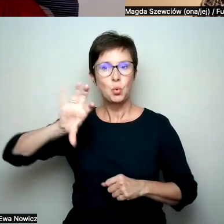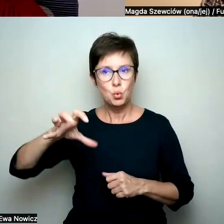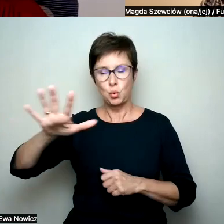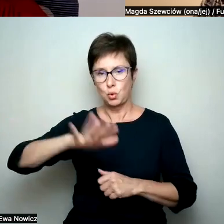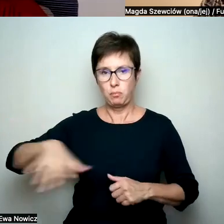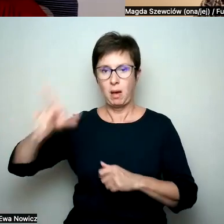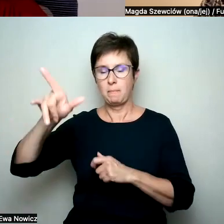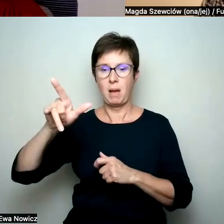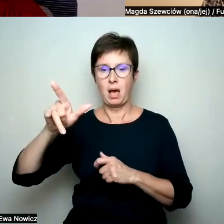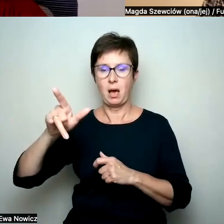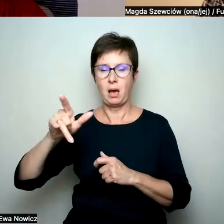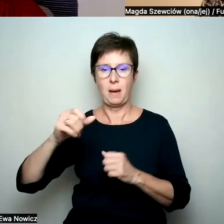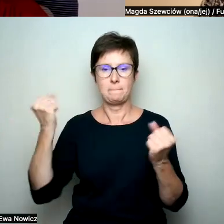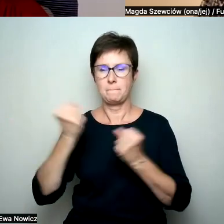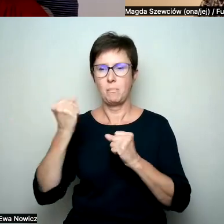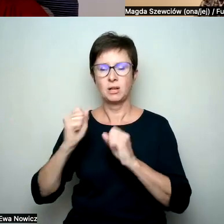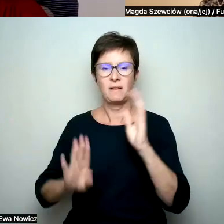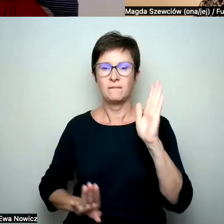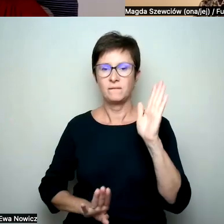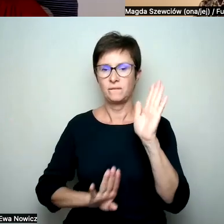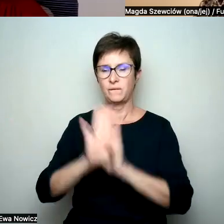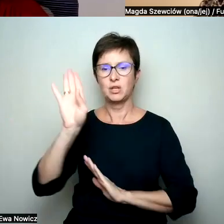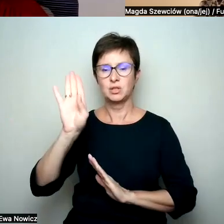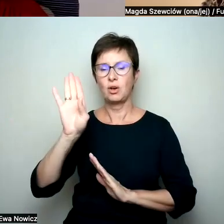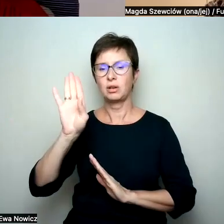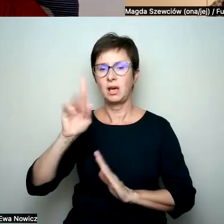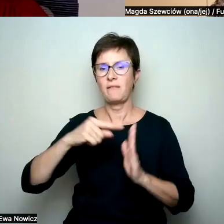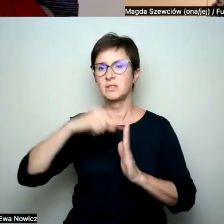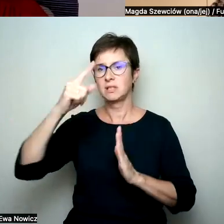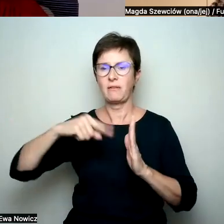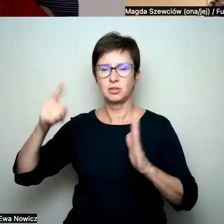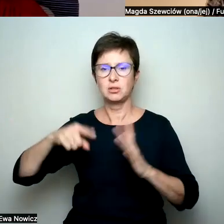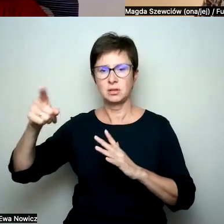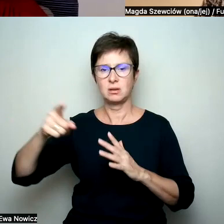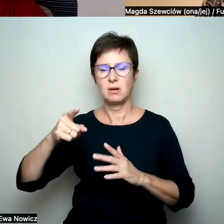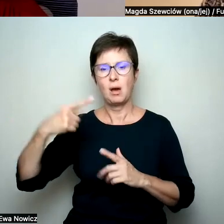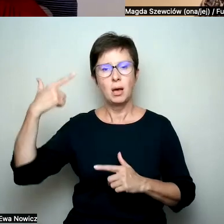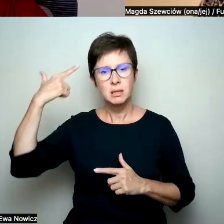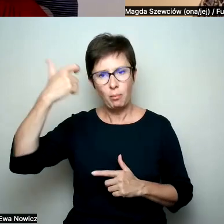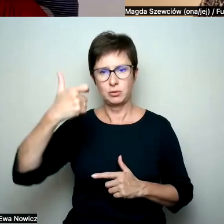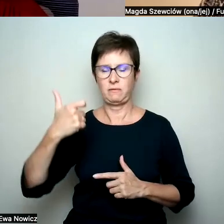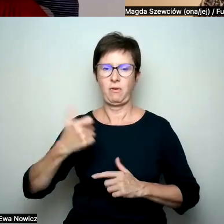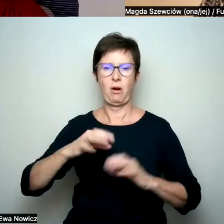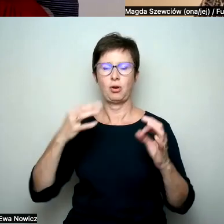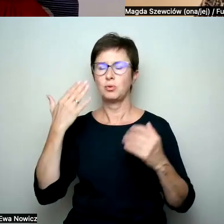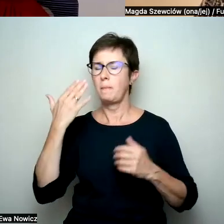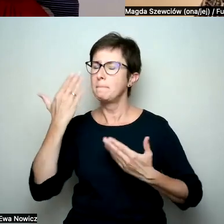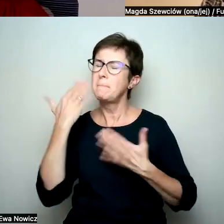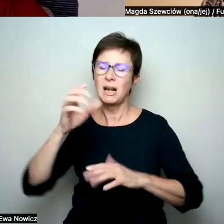bardzo ekstremalnie wysokie wskaźniki prób samobójczych, fatalnego zdrowia psychicznego,